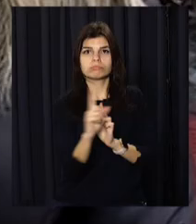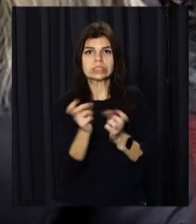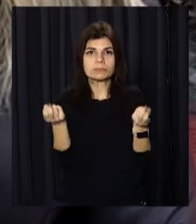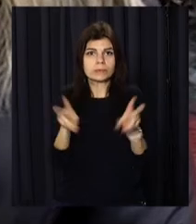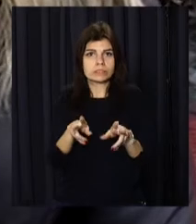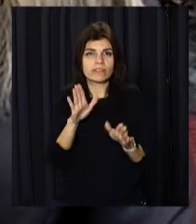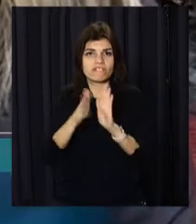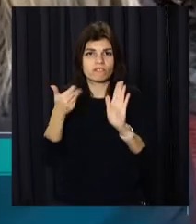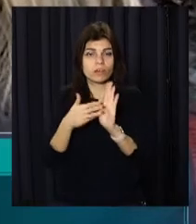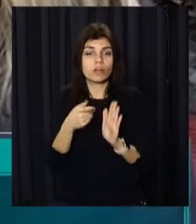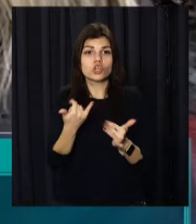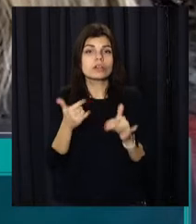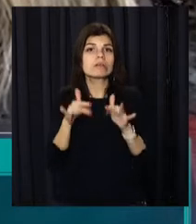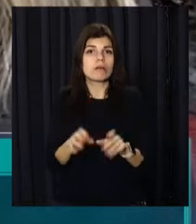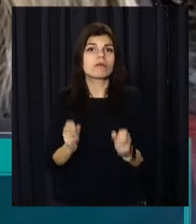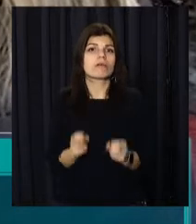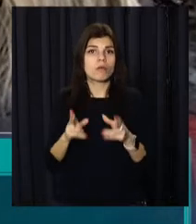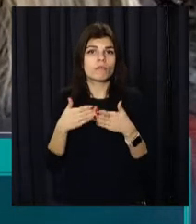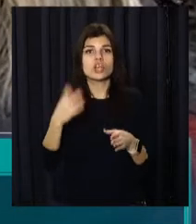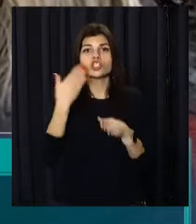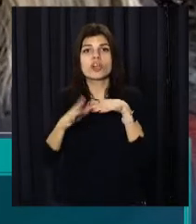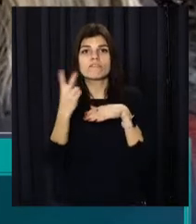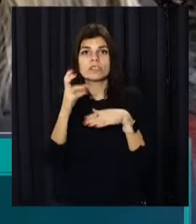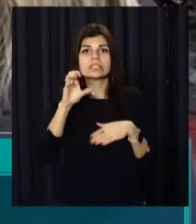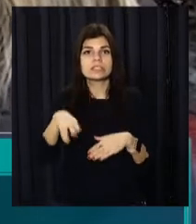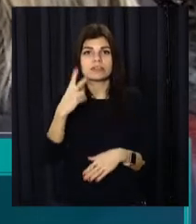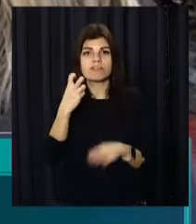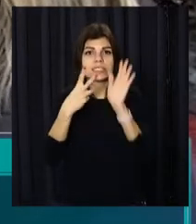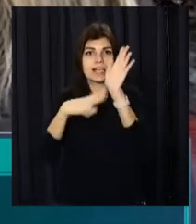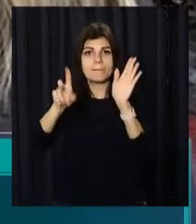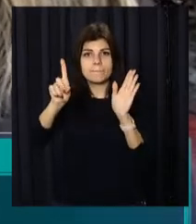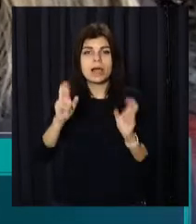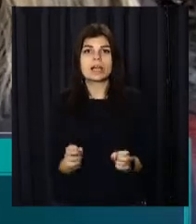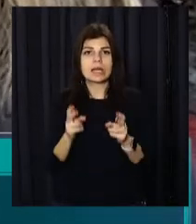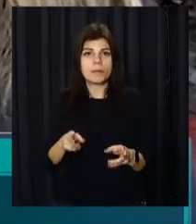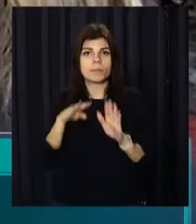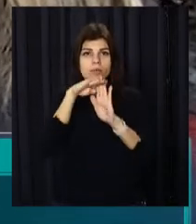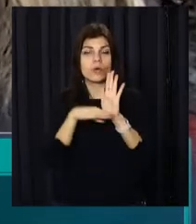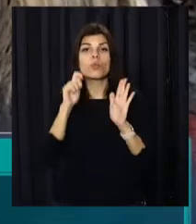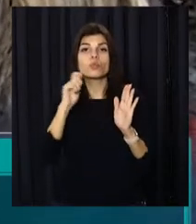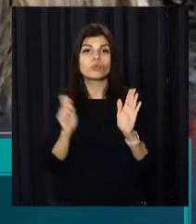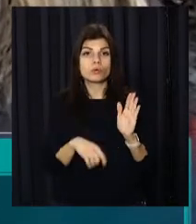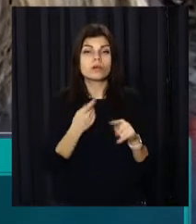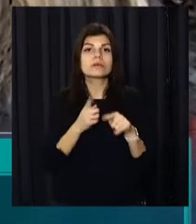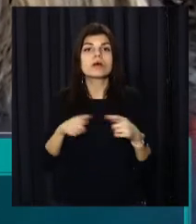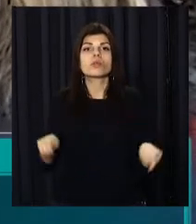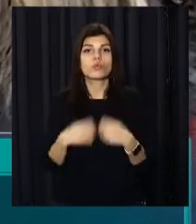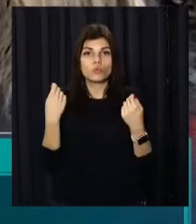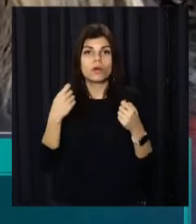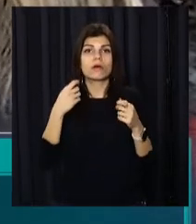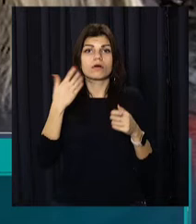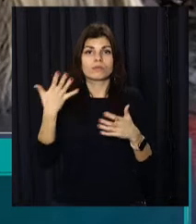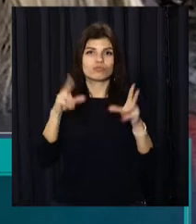Відкрили кримінальне провадження за частиною 2 статті 271 Кримінального кодексу України. Це порушення вимог